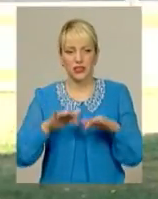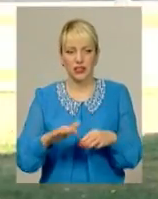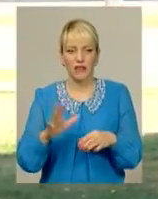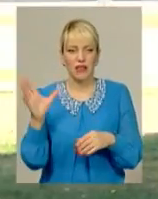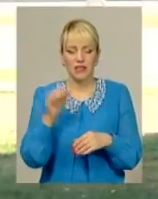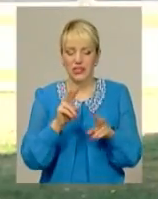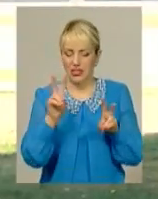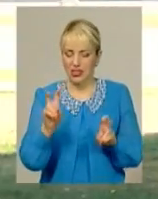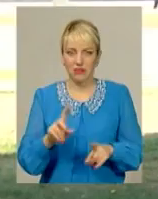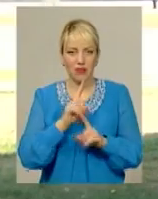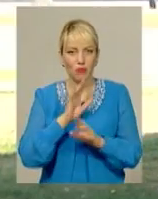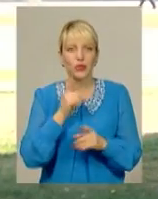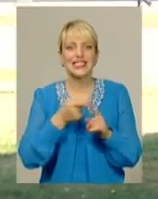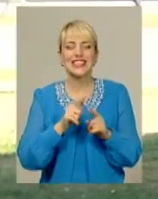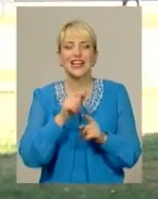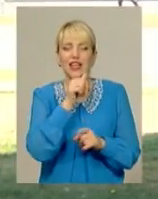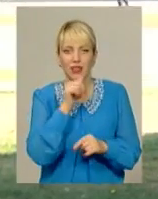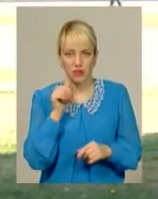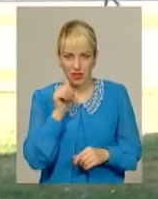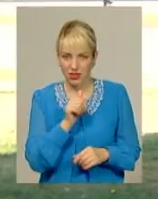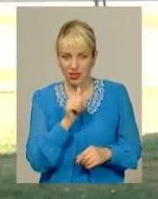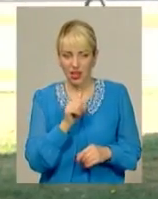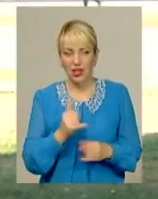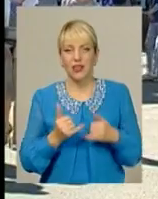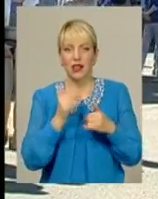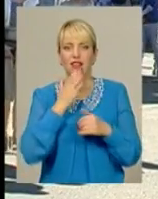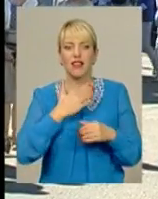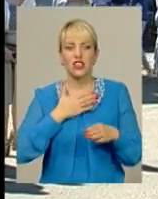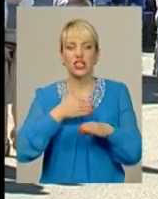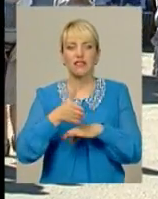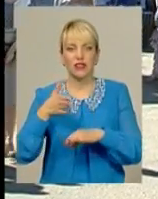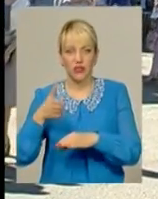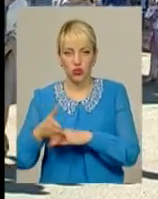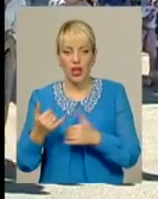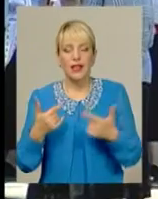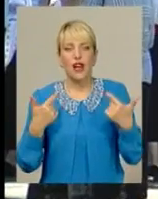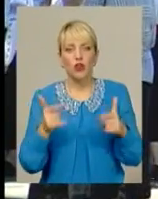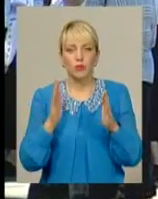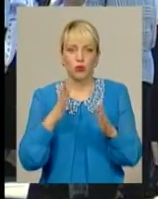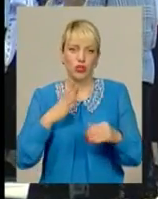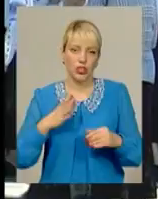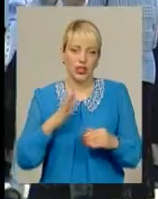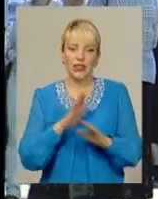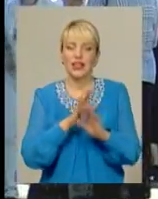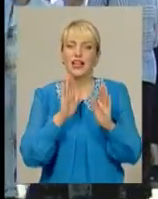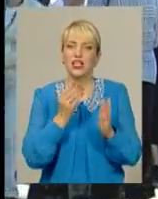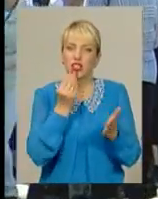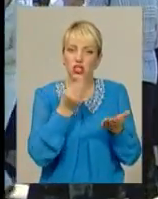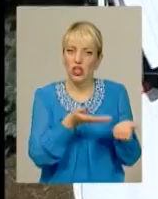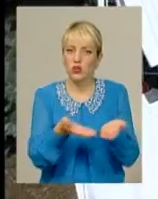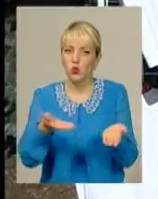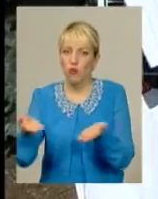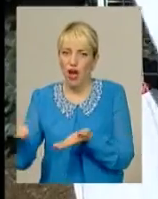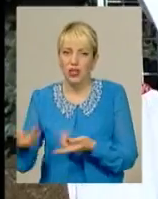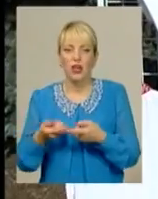називати ми не будемо їх, хай це буде таєнницею для наших відвідувачів». На гостей фестивалю чекатиме не лише частування. У програмі –